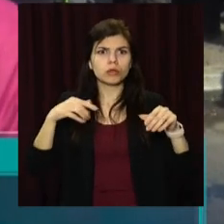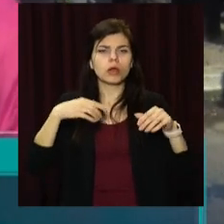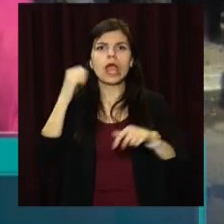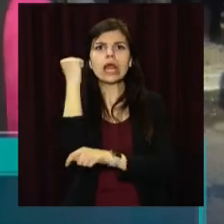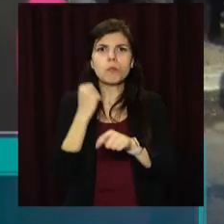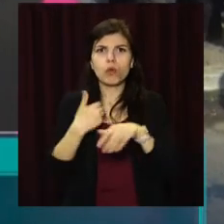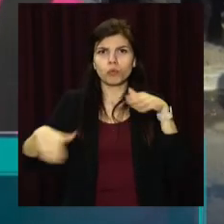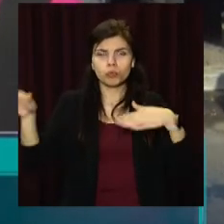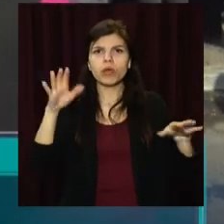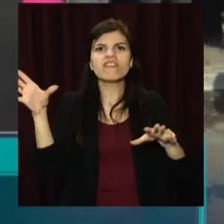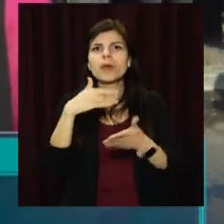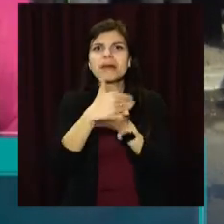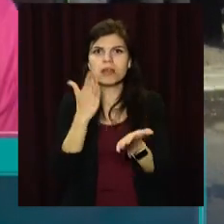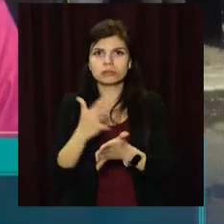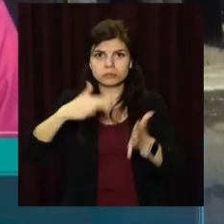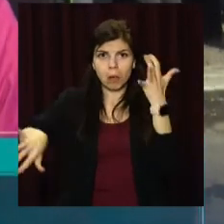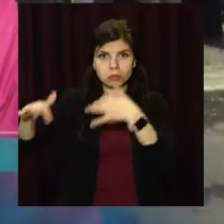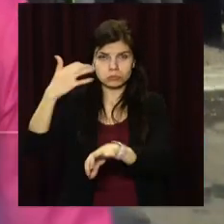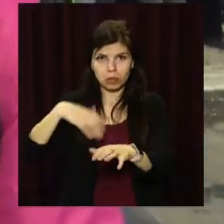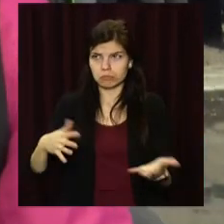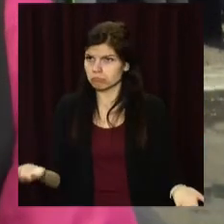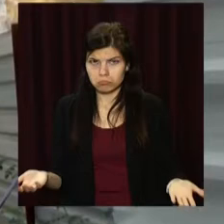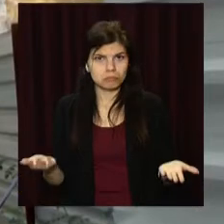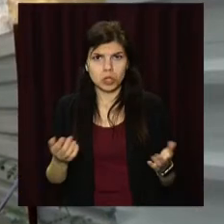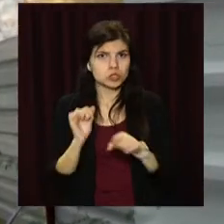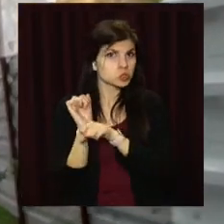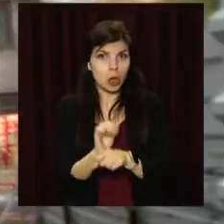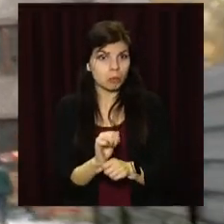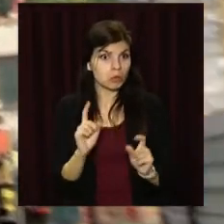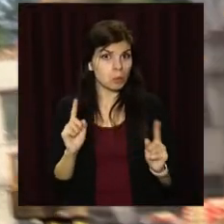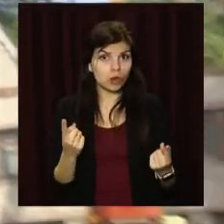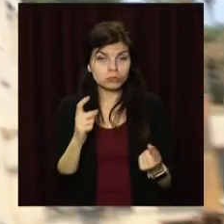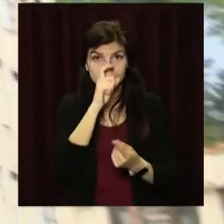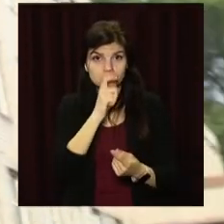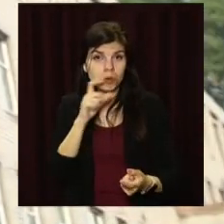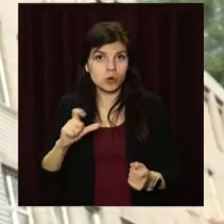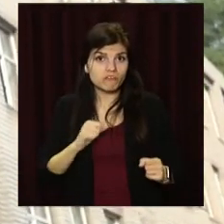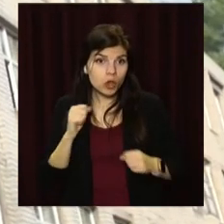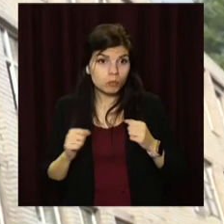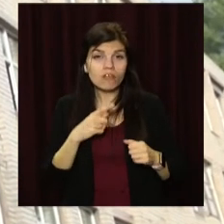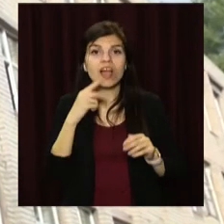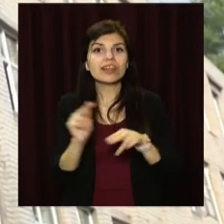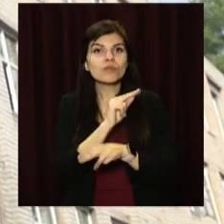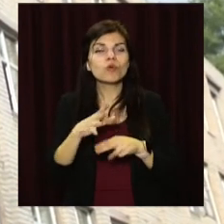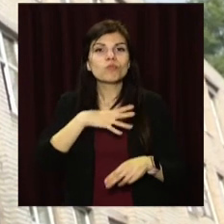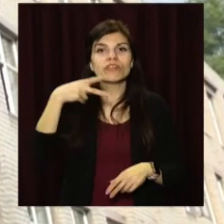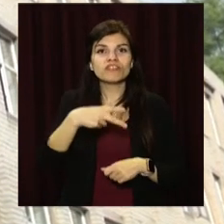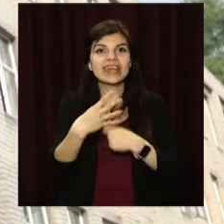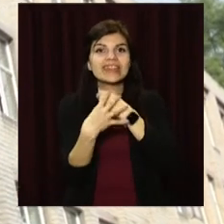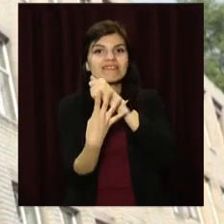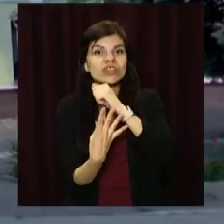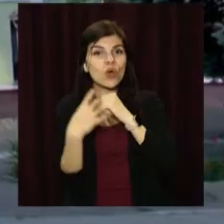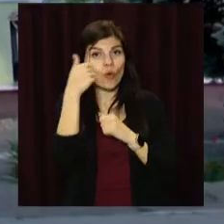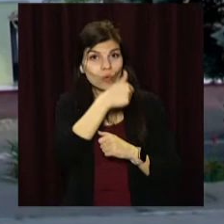робітники і вивозити всі матеріали. На певному етапі ремонт зупинений. Ремонтні роботи у школі розпочалися у 2019